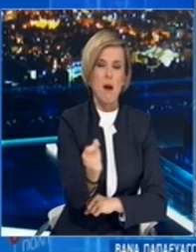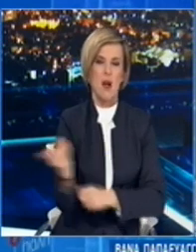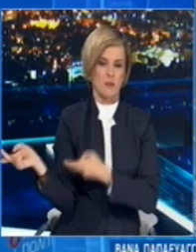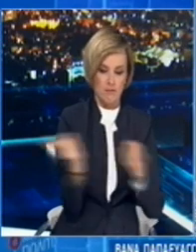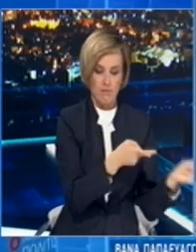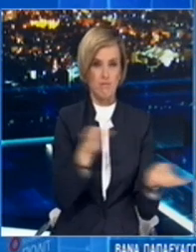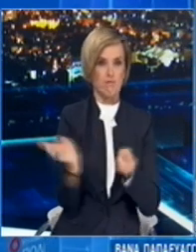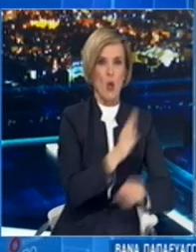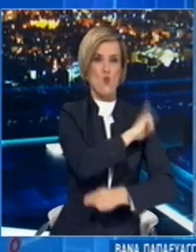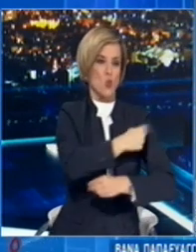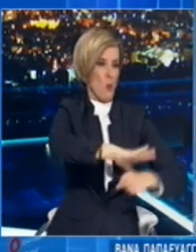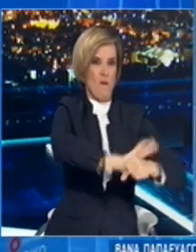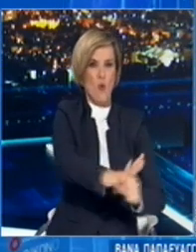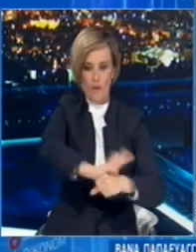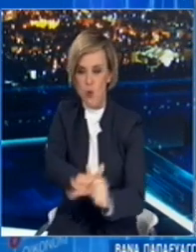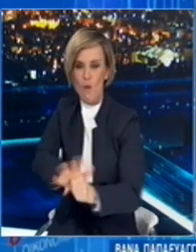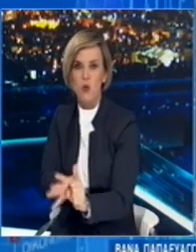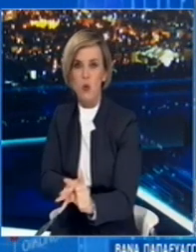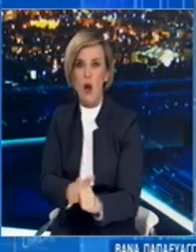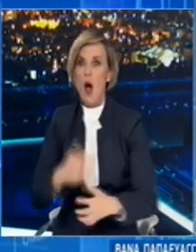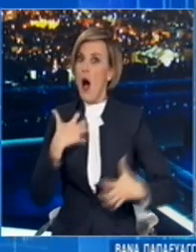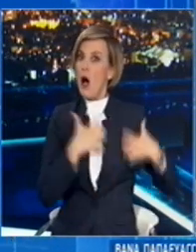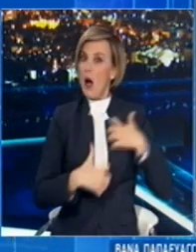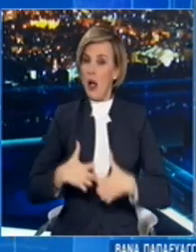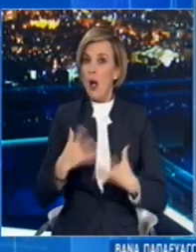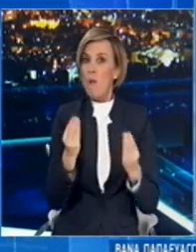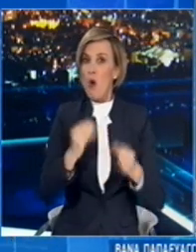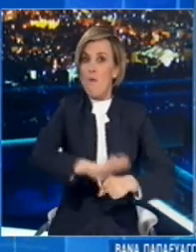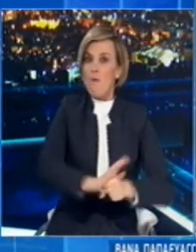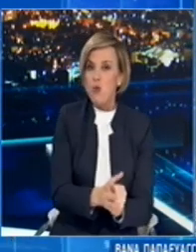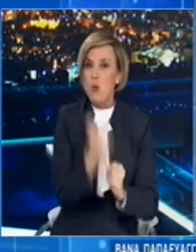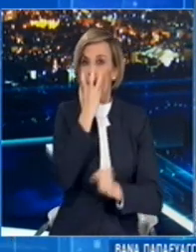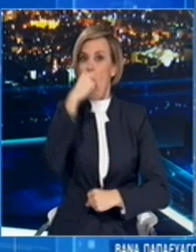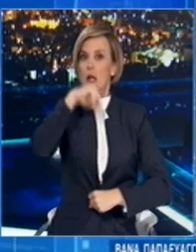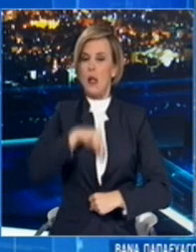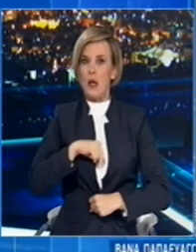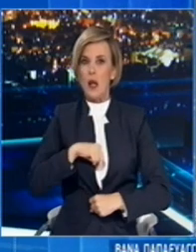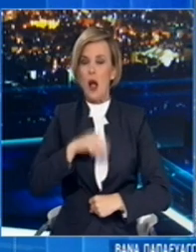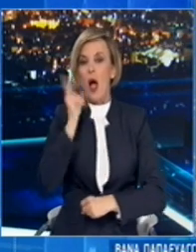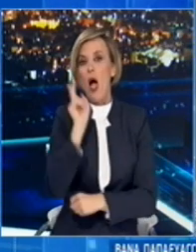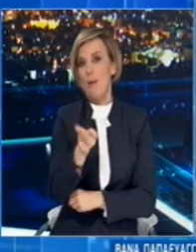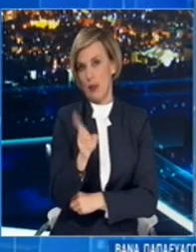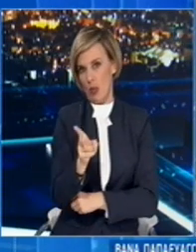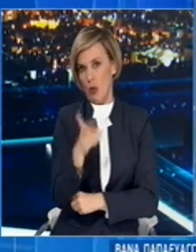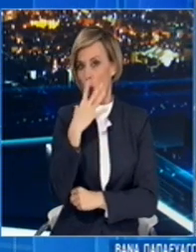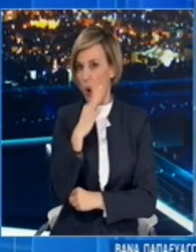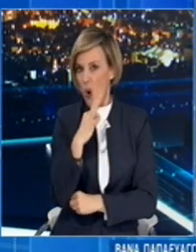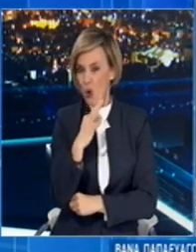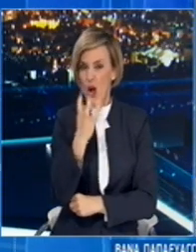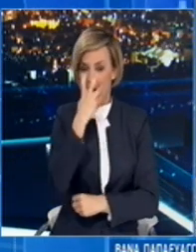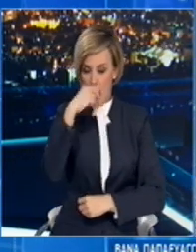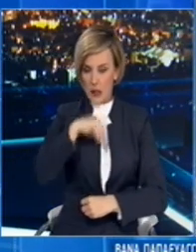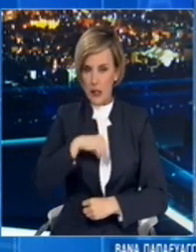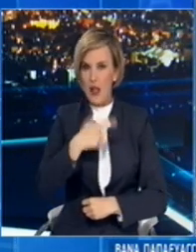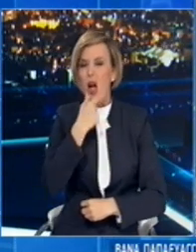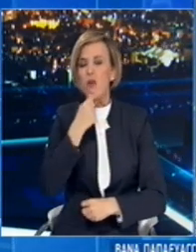τονιστεί πολλές φορές, οι ισορροπίες είναι ιδιαίτερα εύθευστες και δεν υπάρχουν περιθώρια ούτε για πειραματισμούς, ούτε για λάθη,